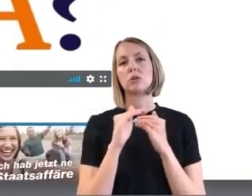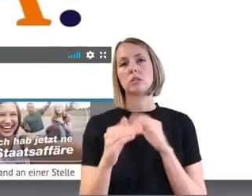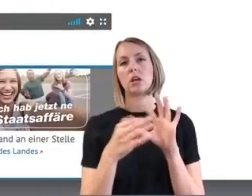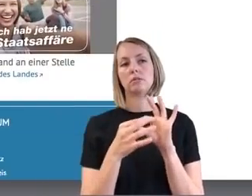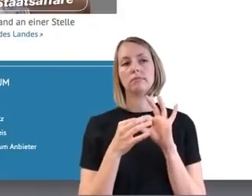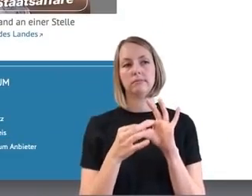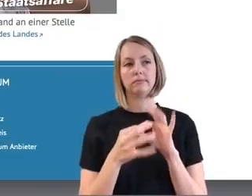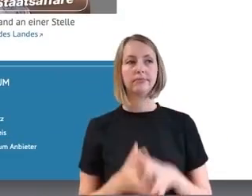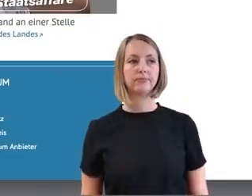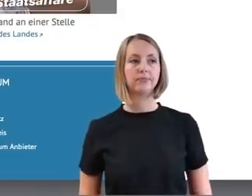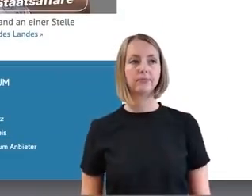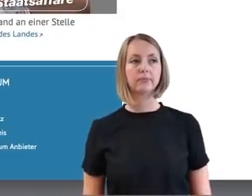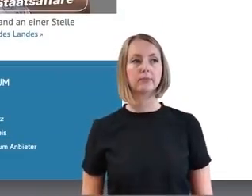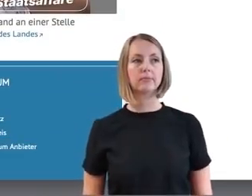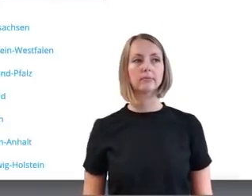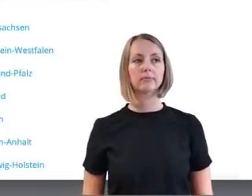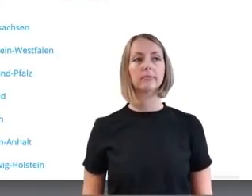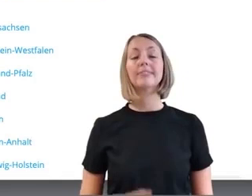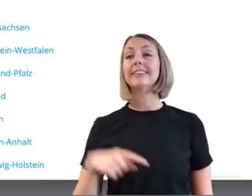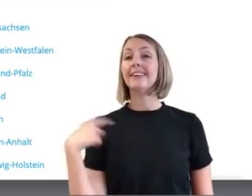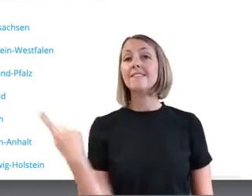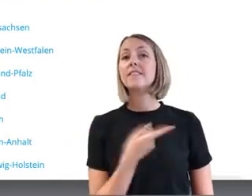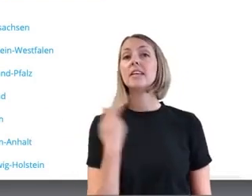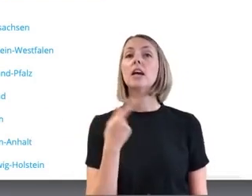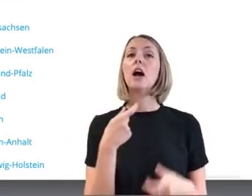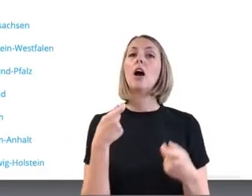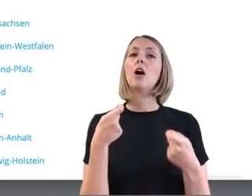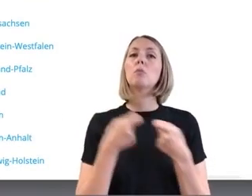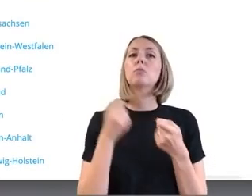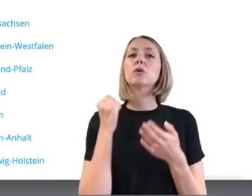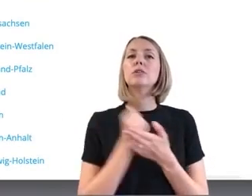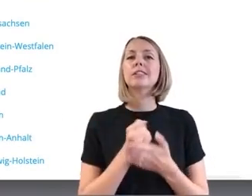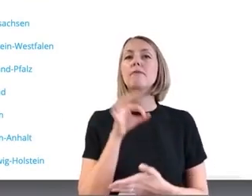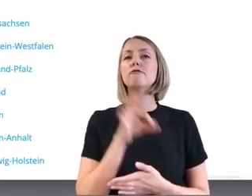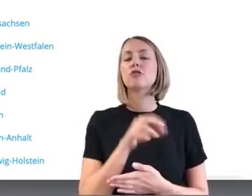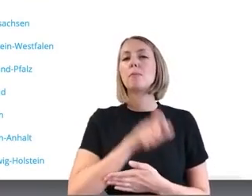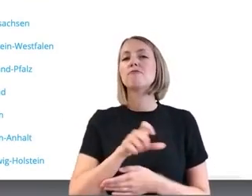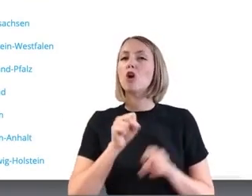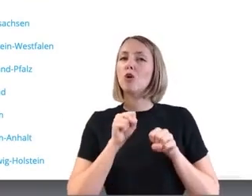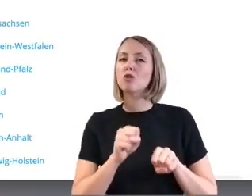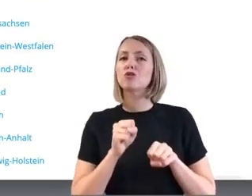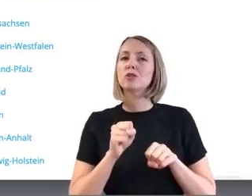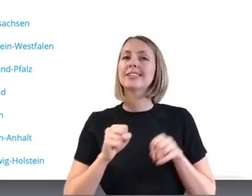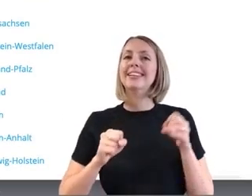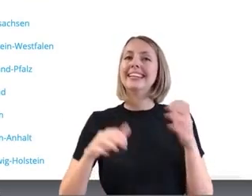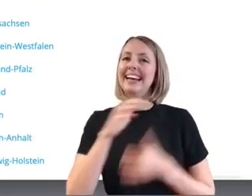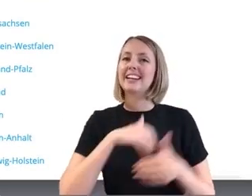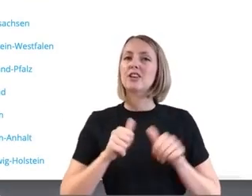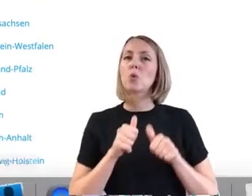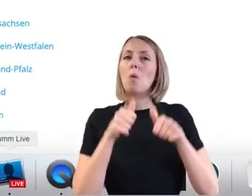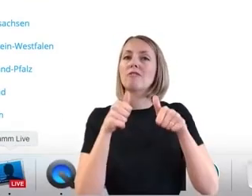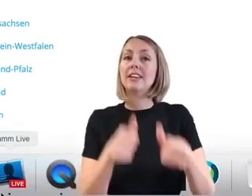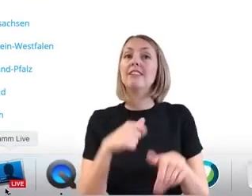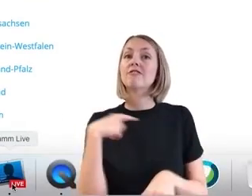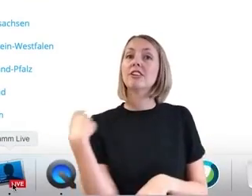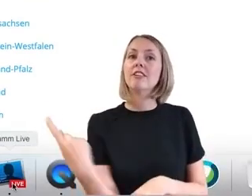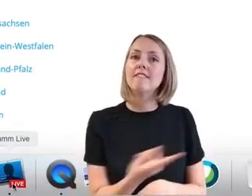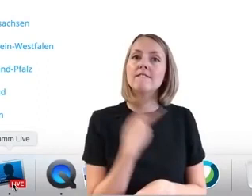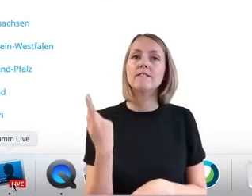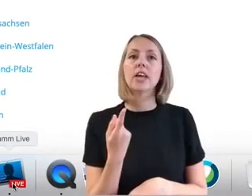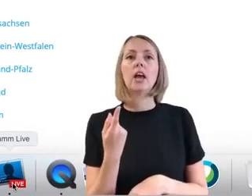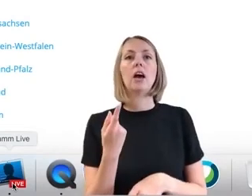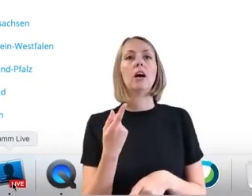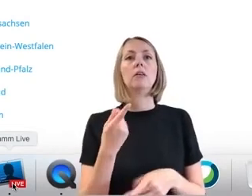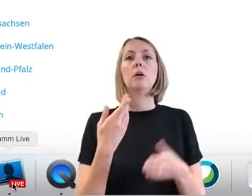genommen wir ja auch als Bundesamt für Bevölkerungsschutz und Katastrophenhilfe zu weit entfernt sind, um jetzt den Menschen in,